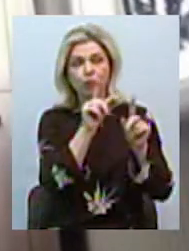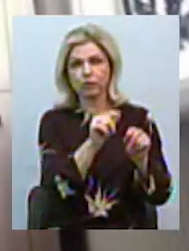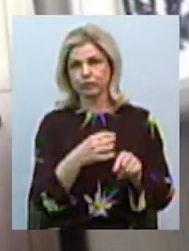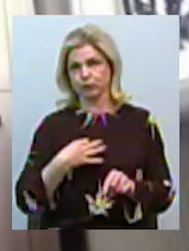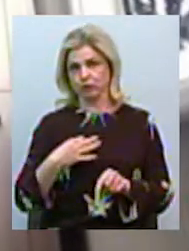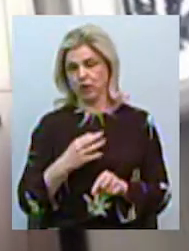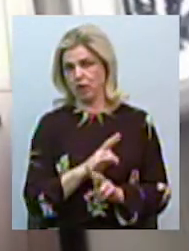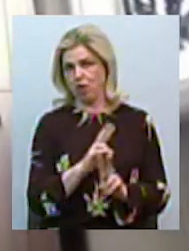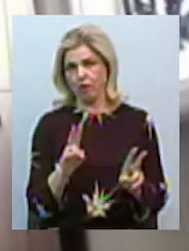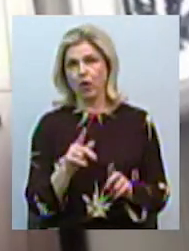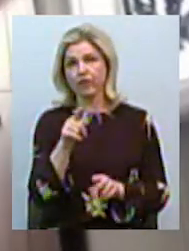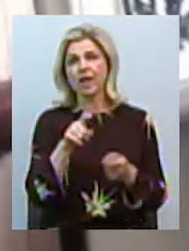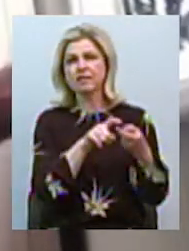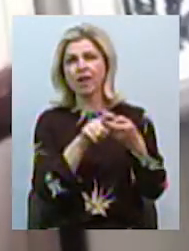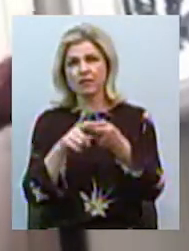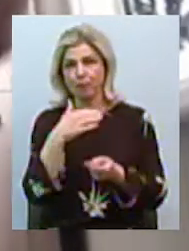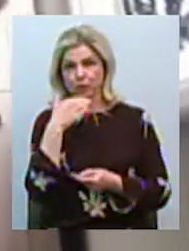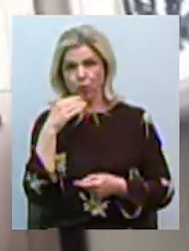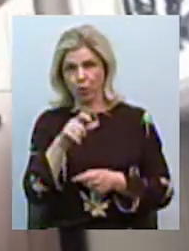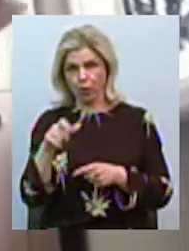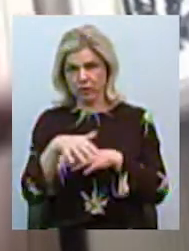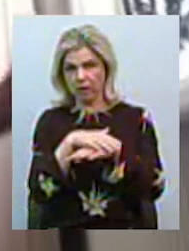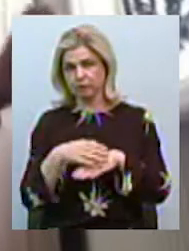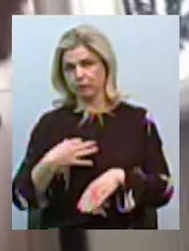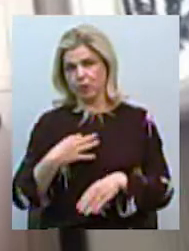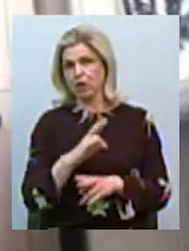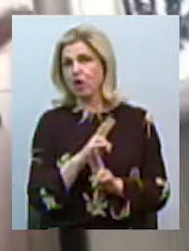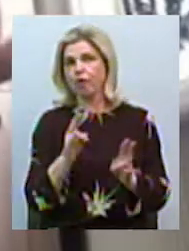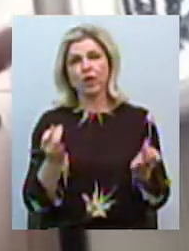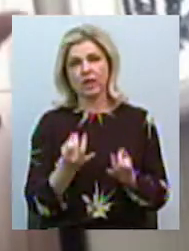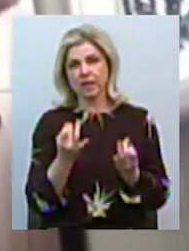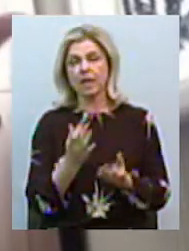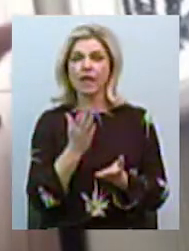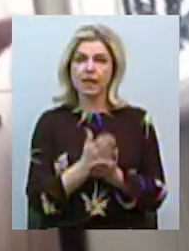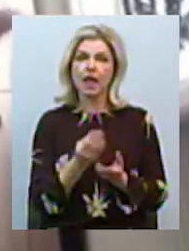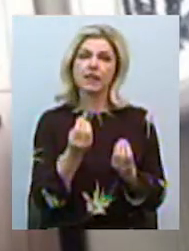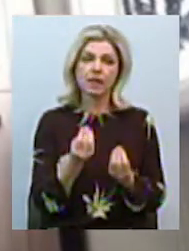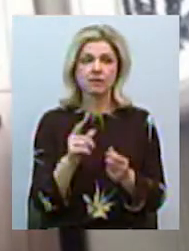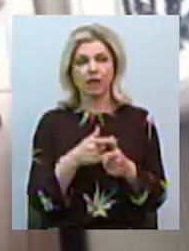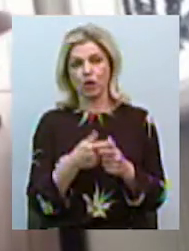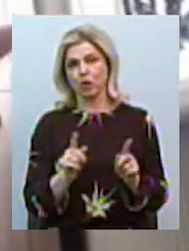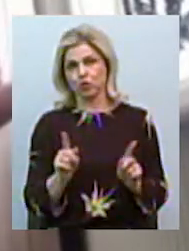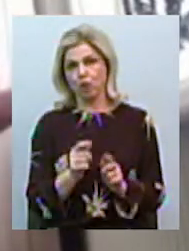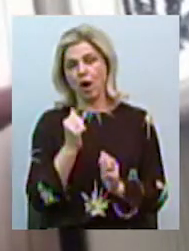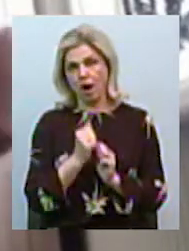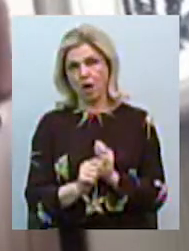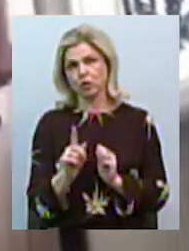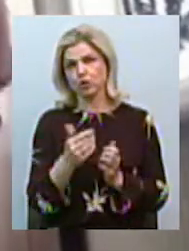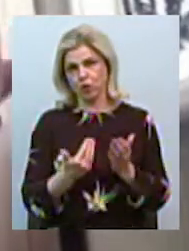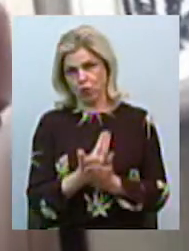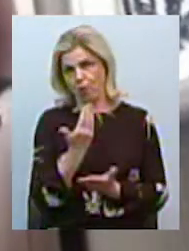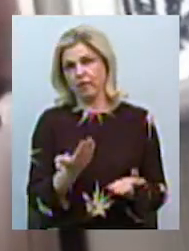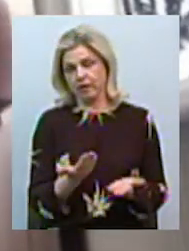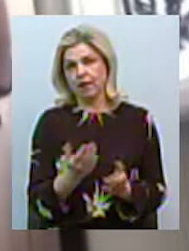контактуєш з великою кількістю хворих людей, нікого не цікавить. Немає забезпечення, чи гроші пізнесеш, чи ще щось, але кожен раз нова якась відповідь.